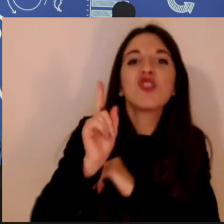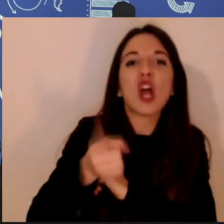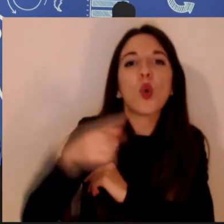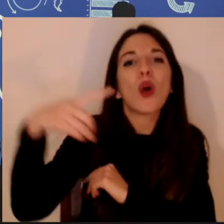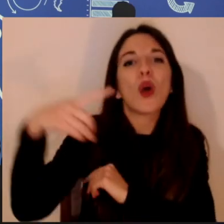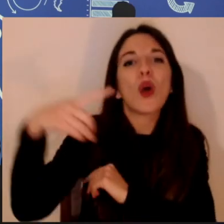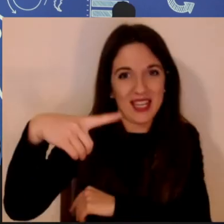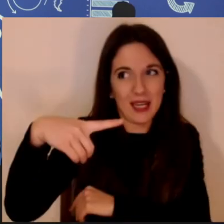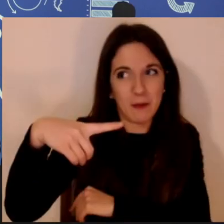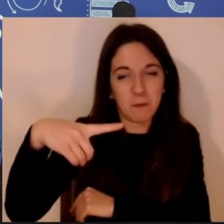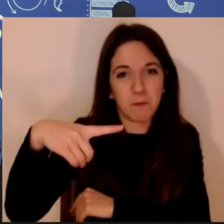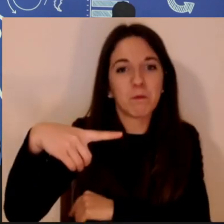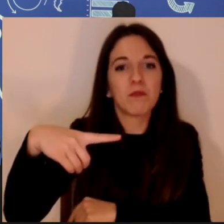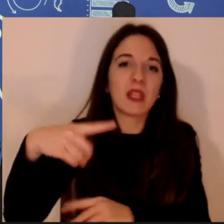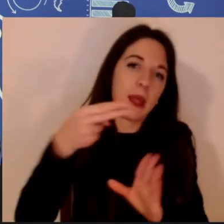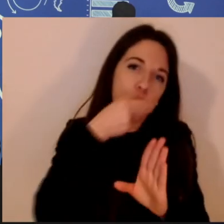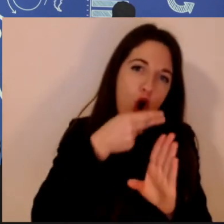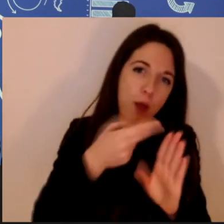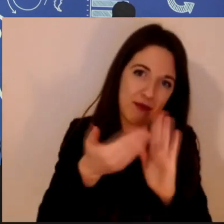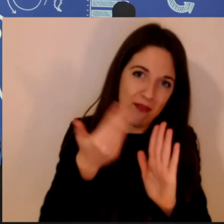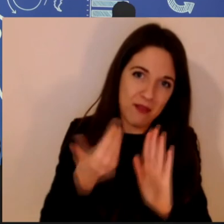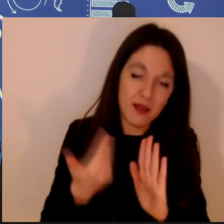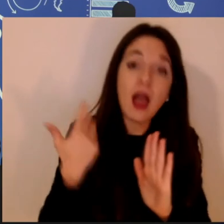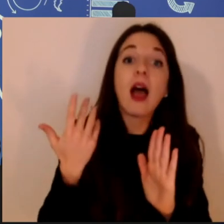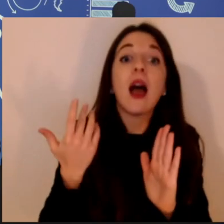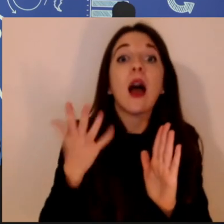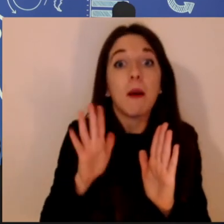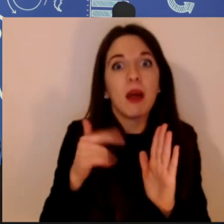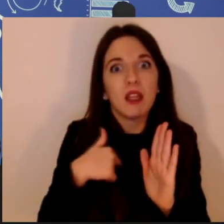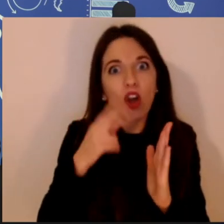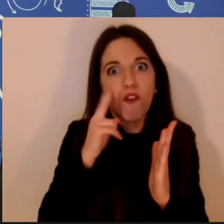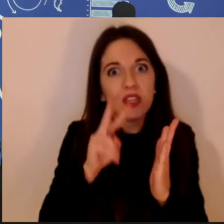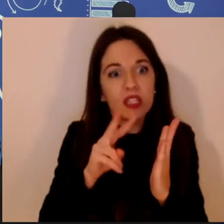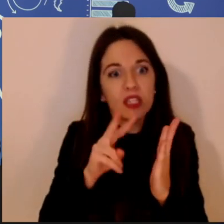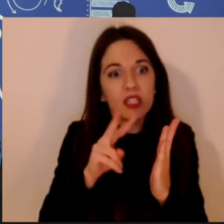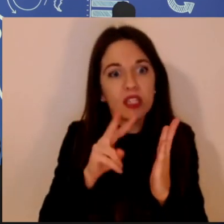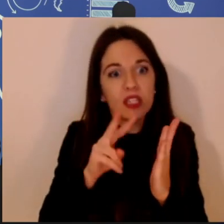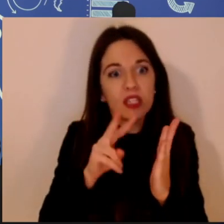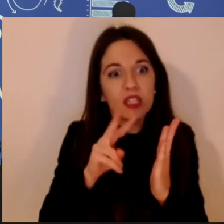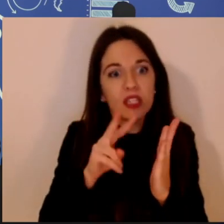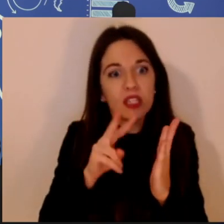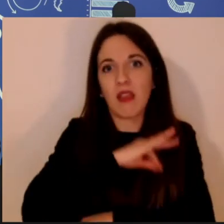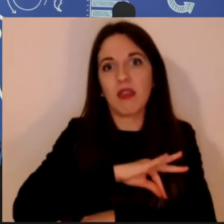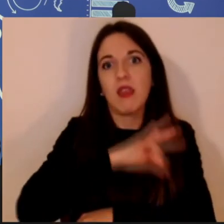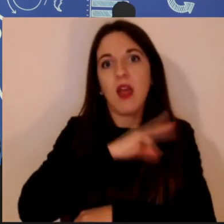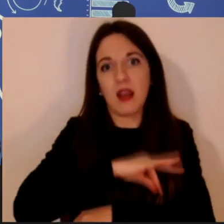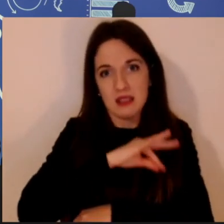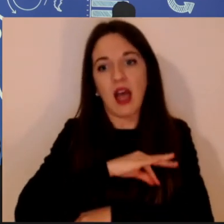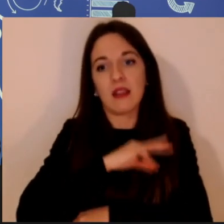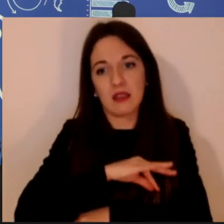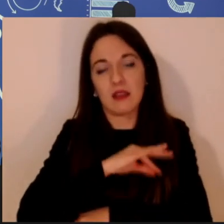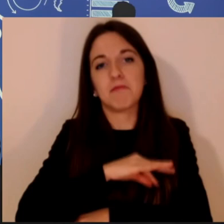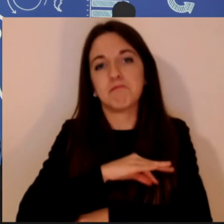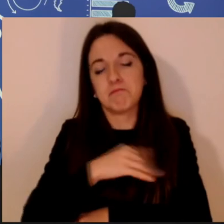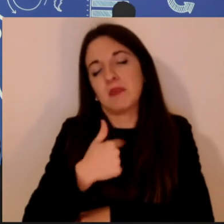spersonalizzate e sanitizzate, ma io che ho avuto modo di guardarle sono veramente molto molto interessanti e credo che possano essere utili per dare